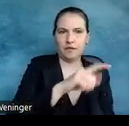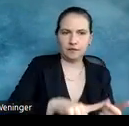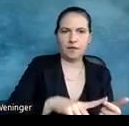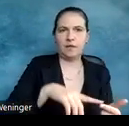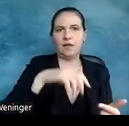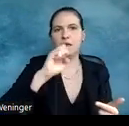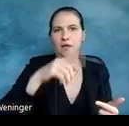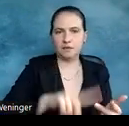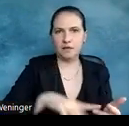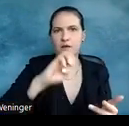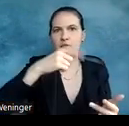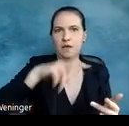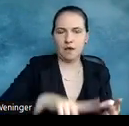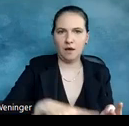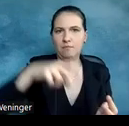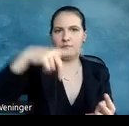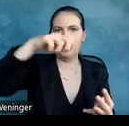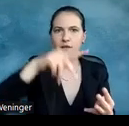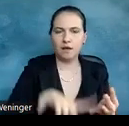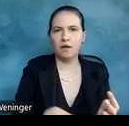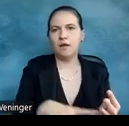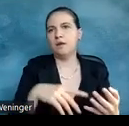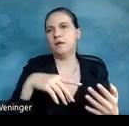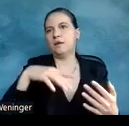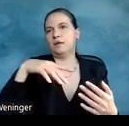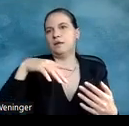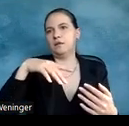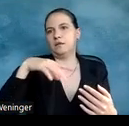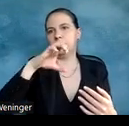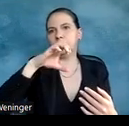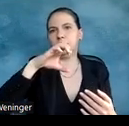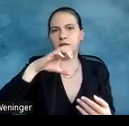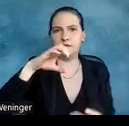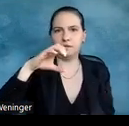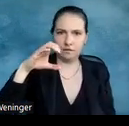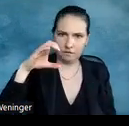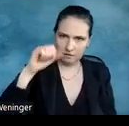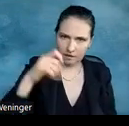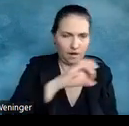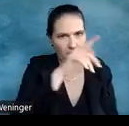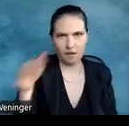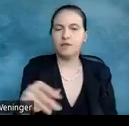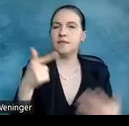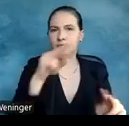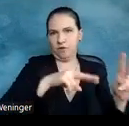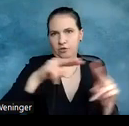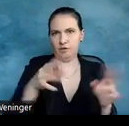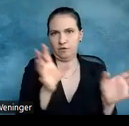GIGA, MEGA, PETA, TERA und ZETA. Wir sehen es mal hier.